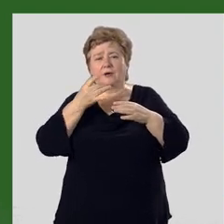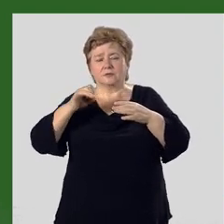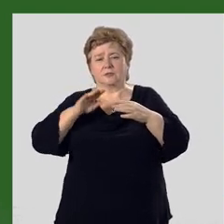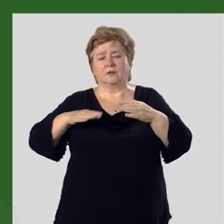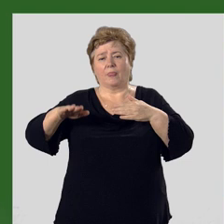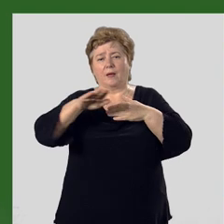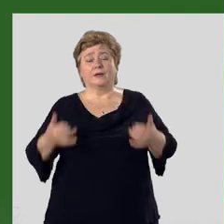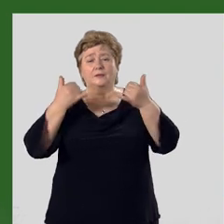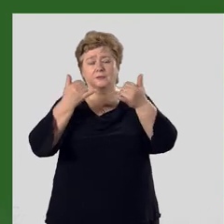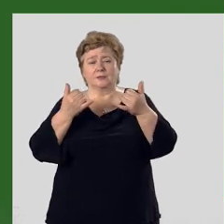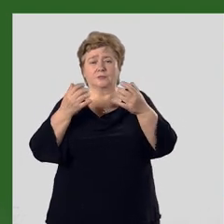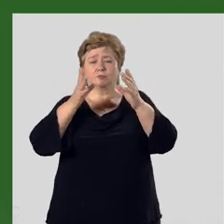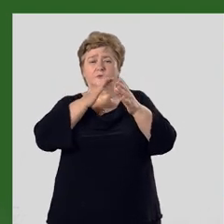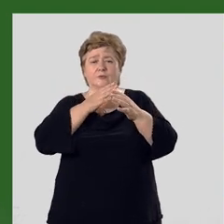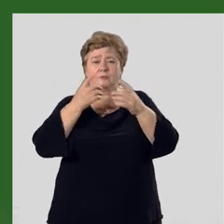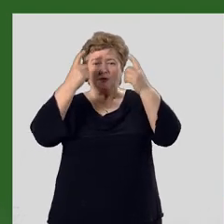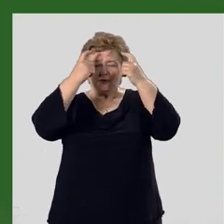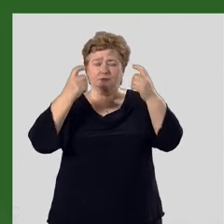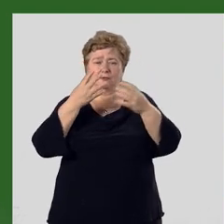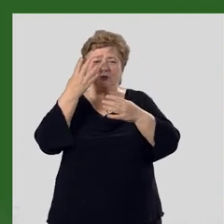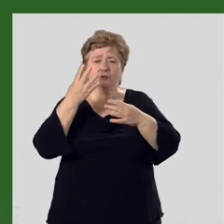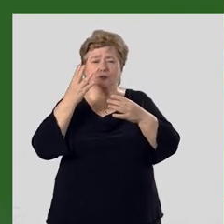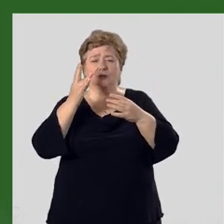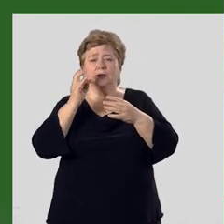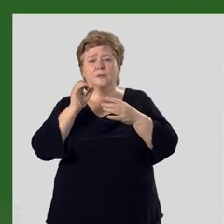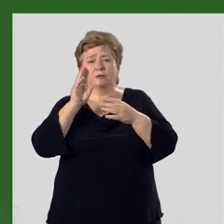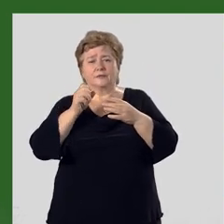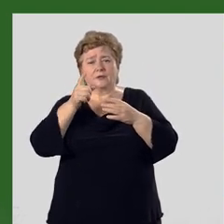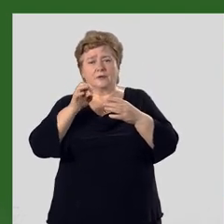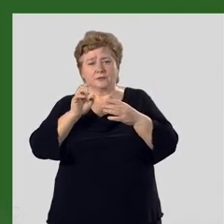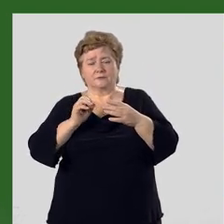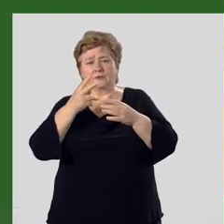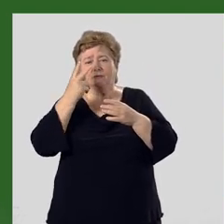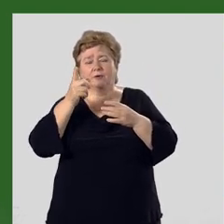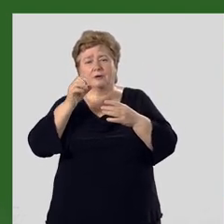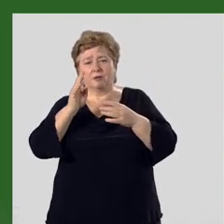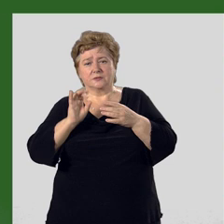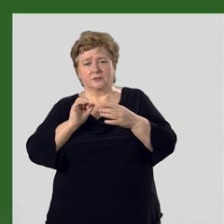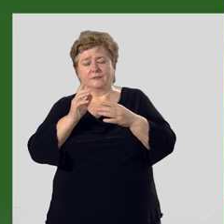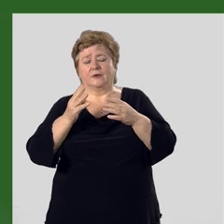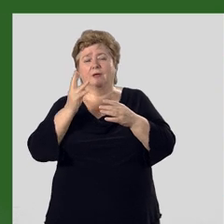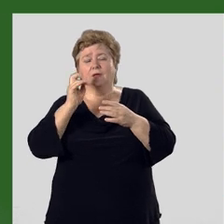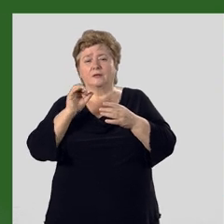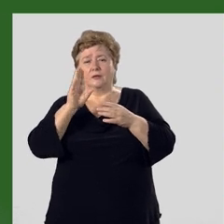долины. К настоящему времени известно 4 нефтегазовых, 2 газовых и 1